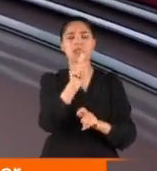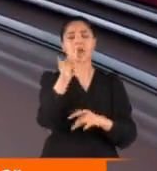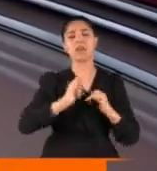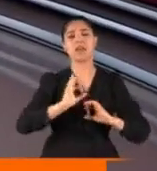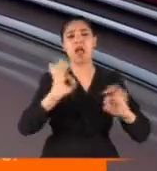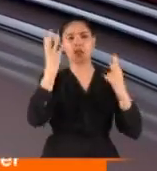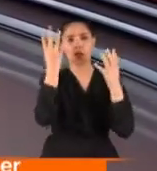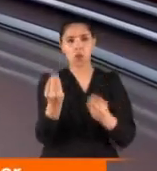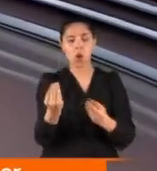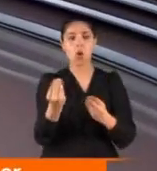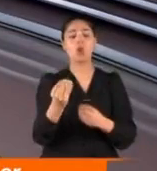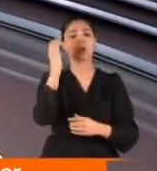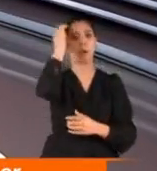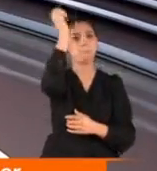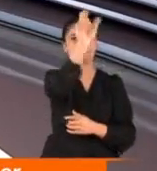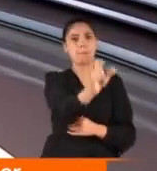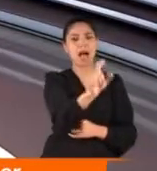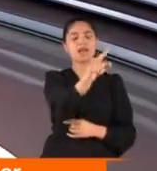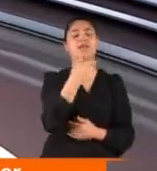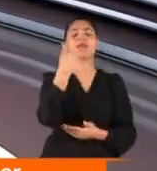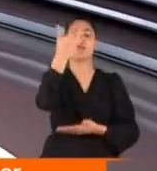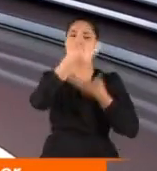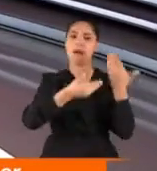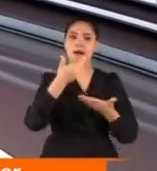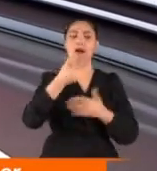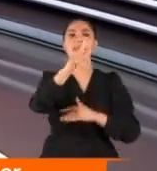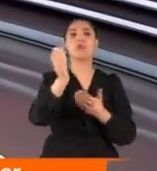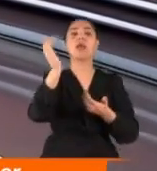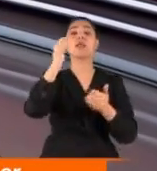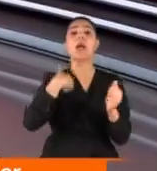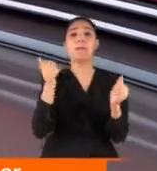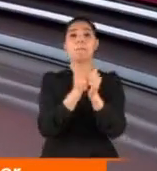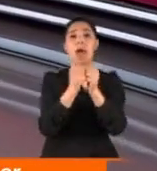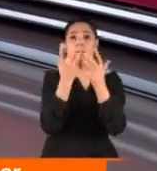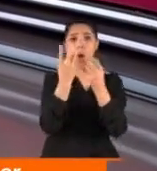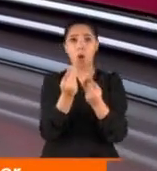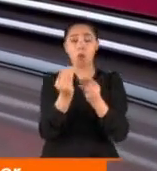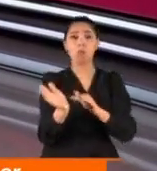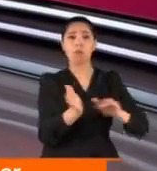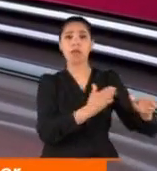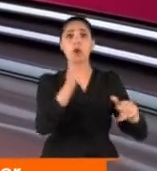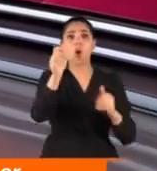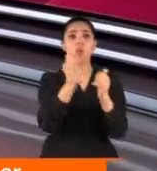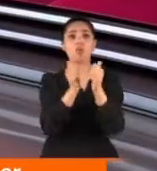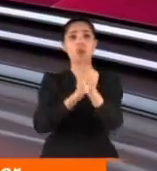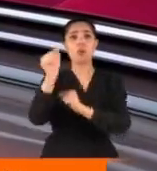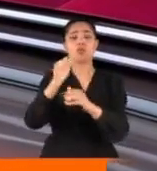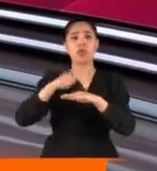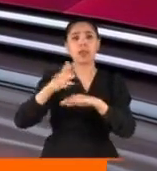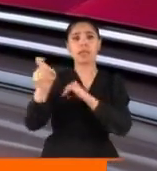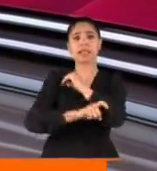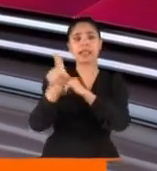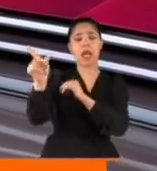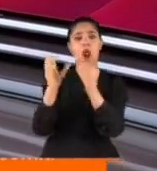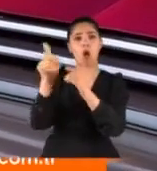rahatsızlığı mevkidaşı Biden'a ilk ağızdan iletti. Müttefikin yanında durmak yerine o müttefikin mücadele ettiği terör örgütlerini